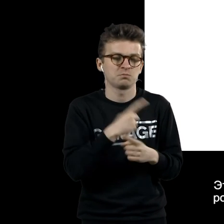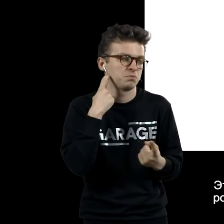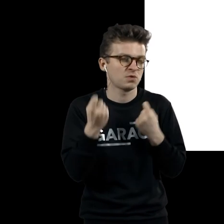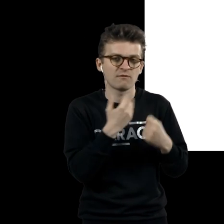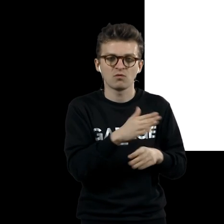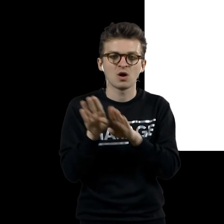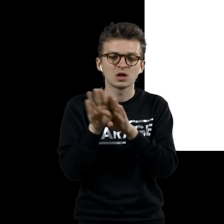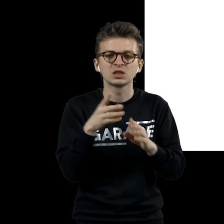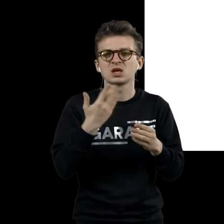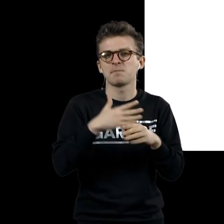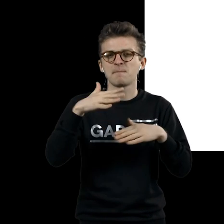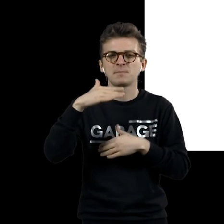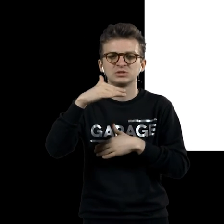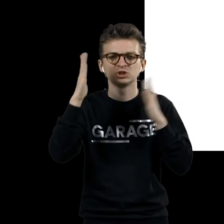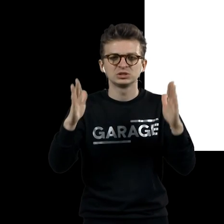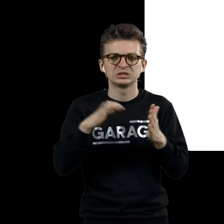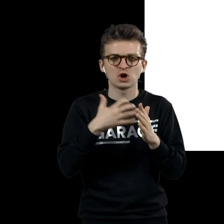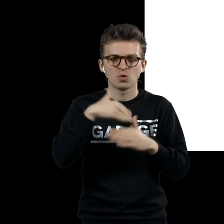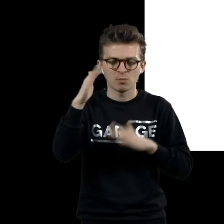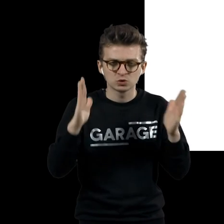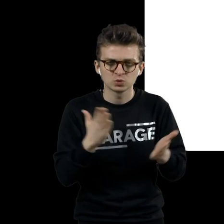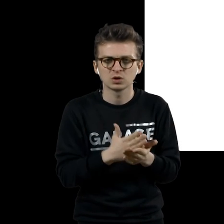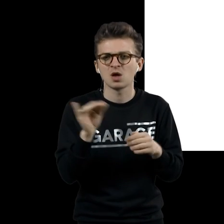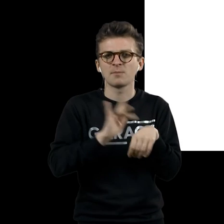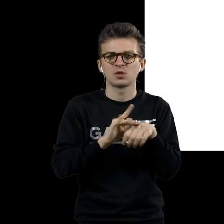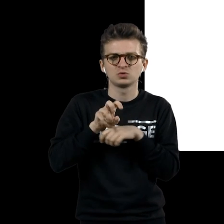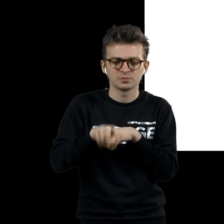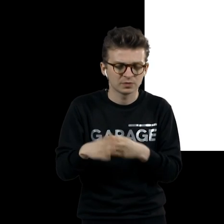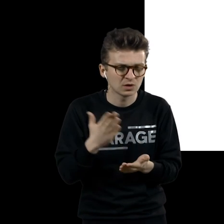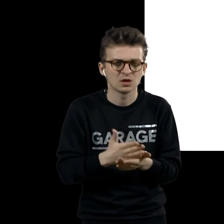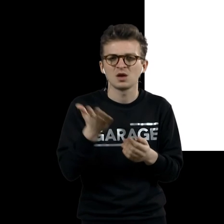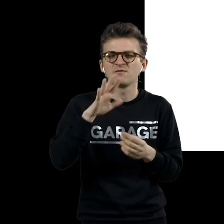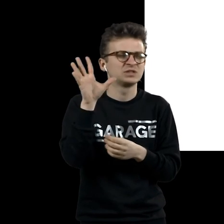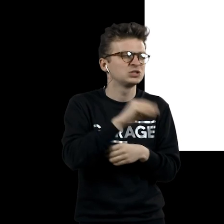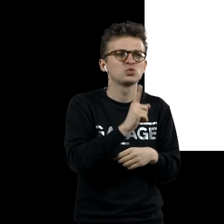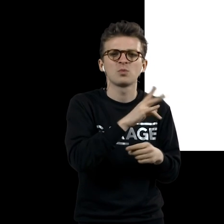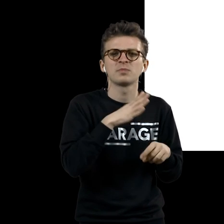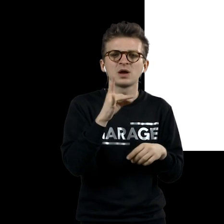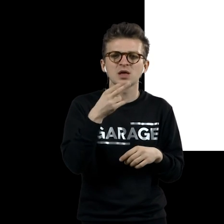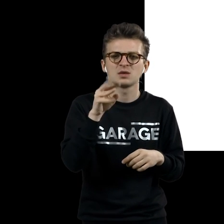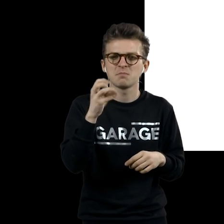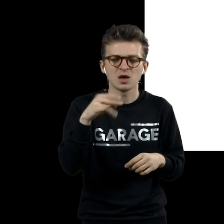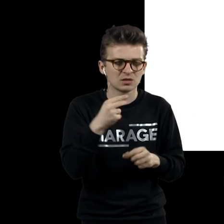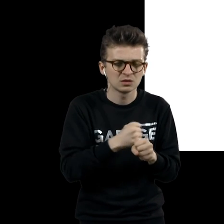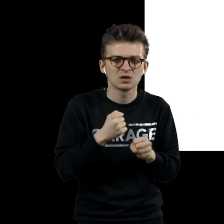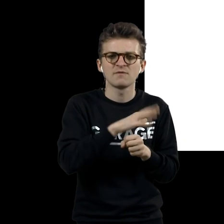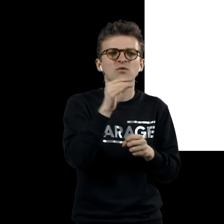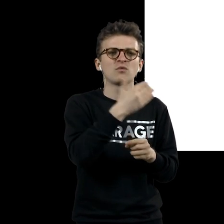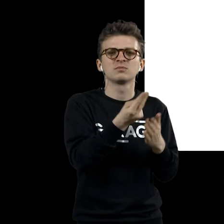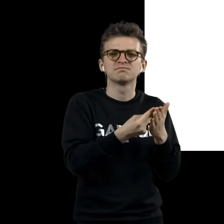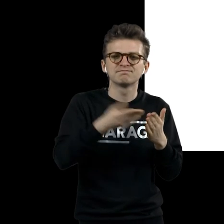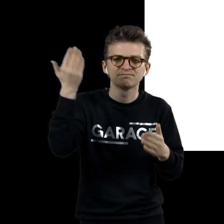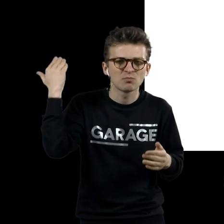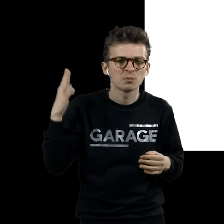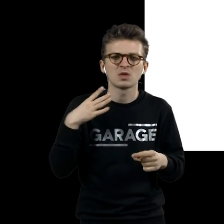большое стекло, где есть обнаженная спускающаяся по лестнице, где есть все редимейды, где есть вся его ранняя живопись. И